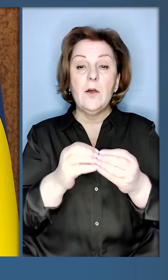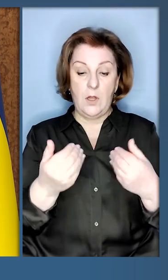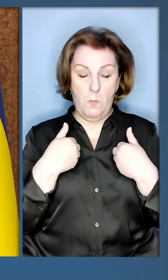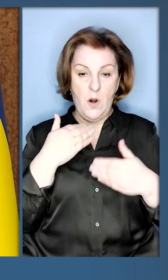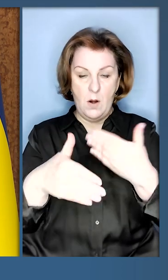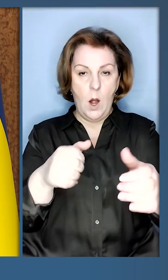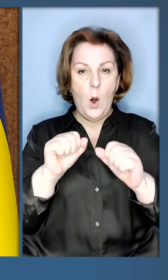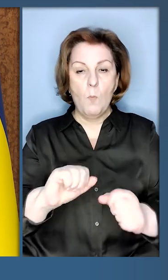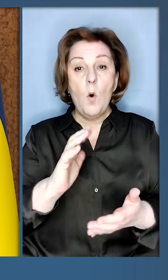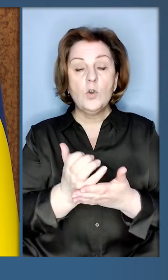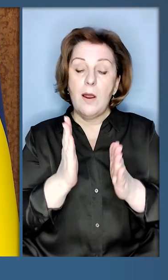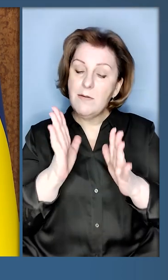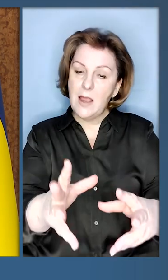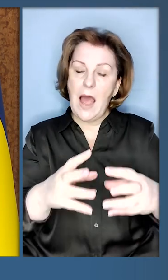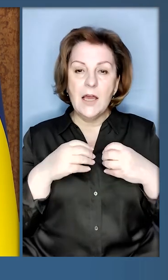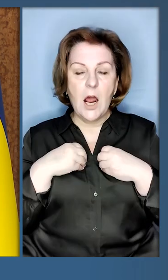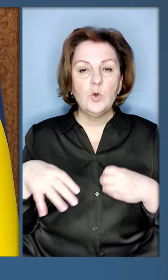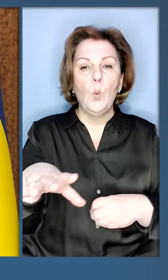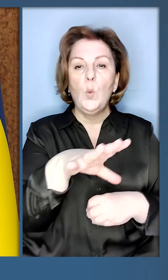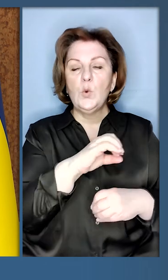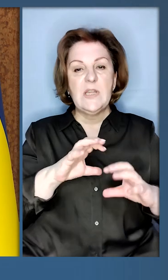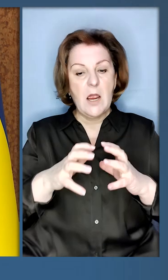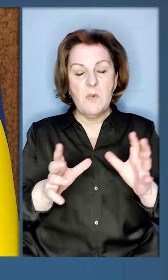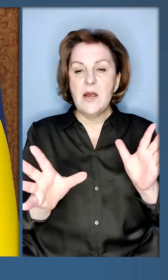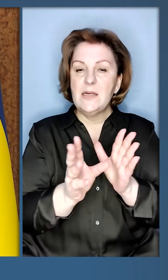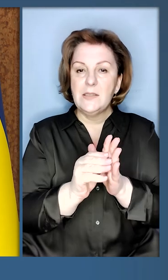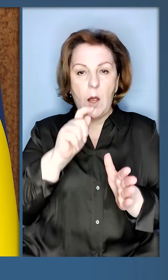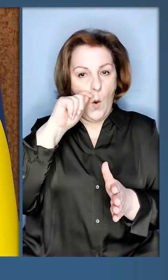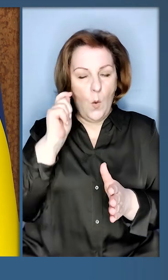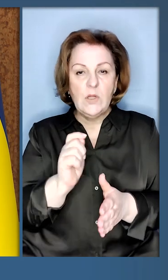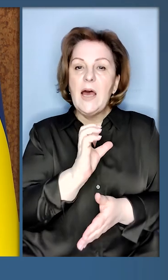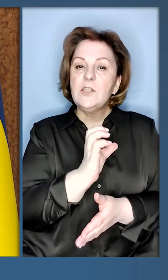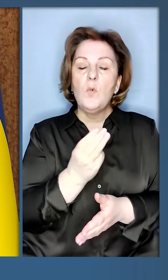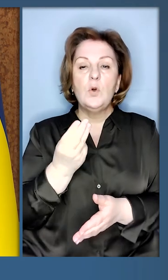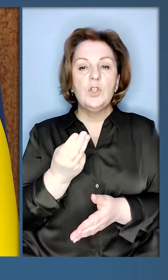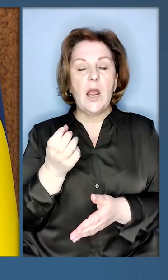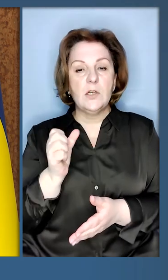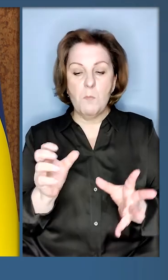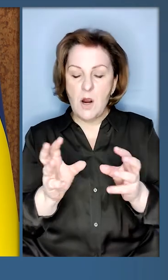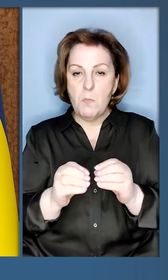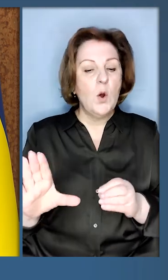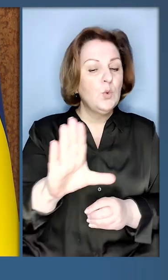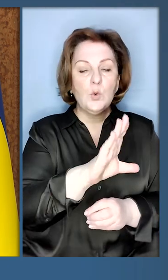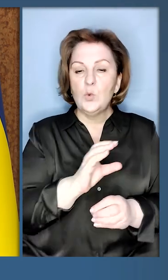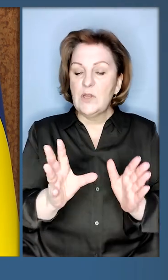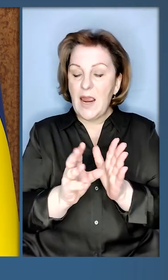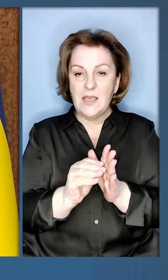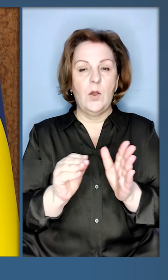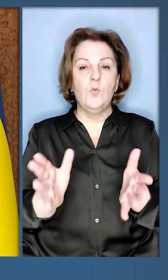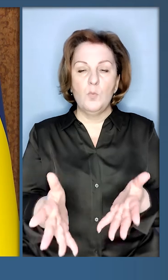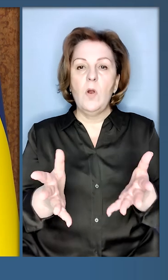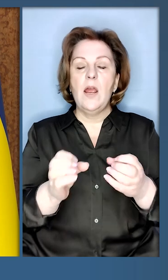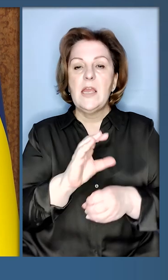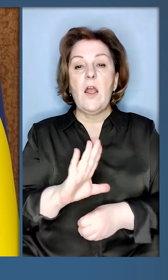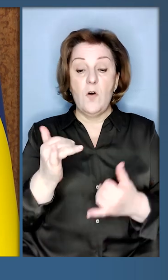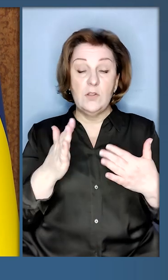досягти, але тільки разом з усім світом, з Україною, з США, з усією Європою. І сьогодні